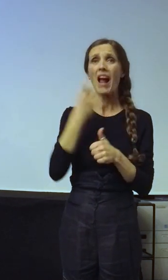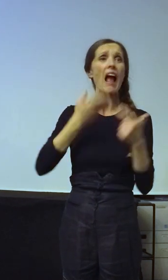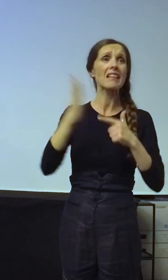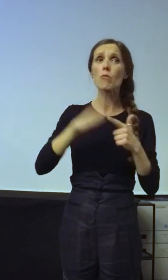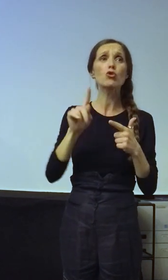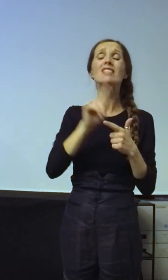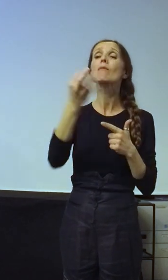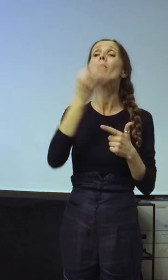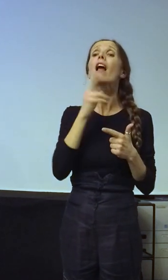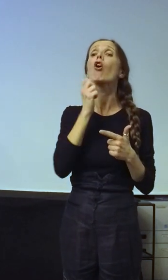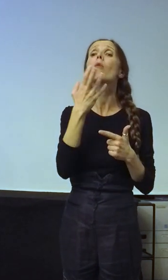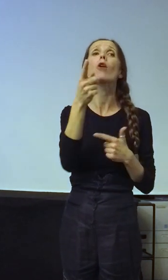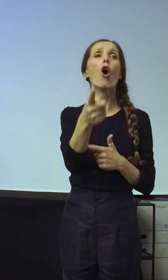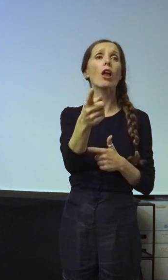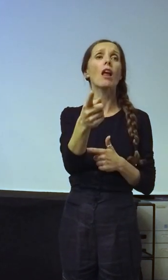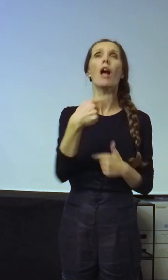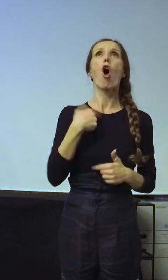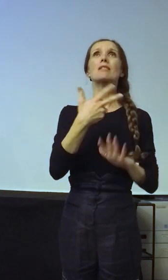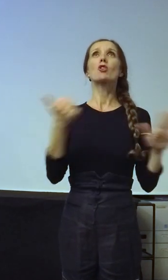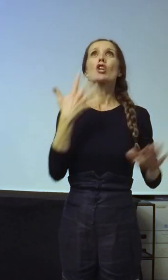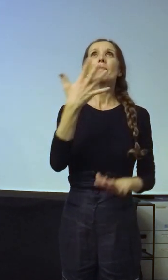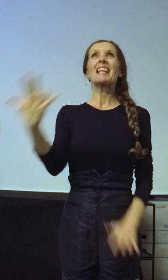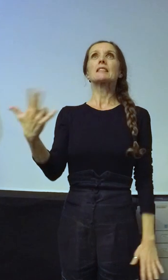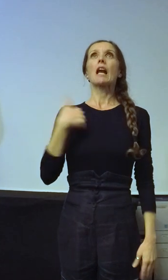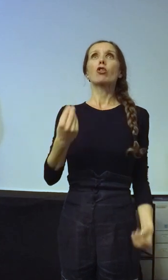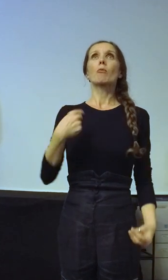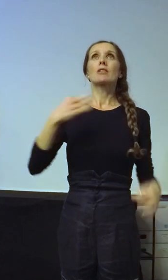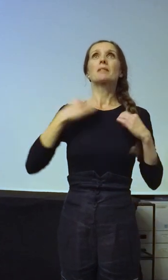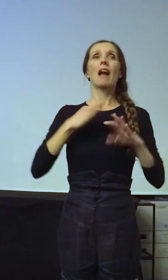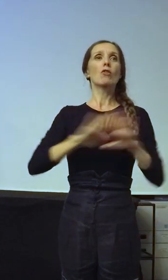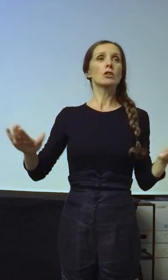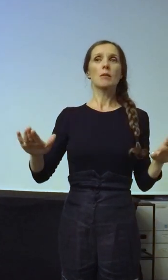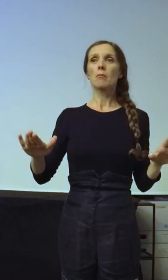kući? Svi su tražili da kažem, ja sam 86-53, zdrav sam i dobro sam.